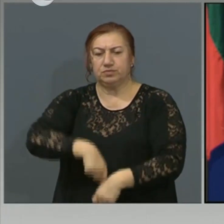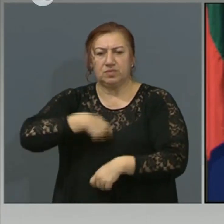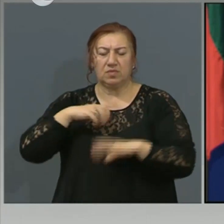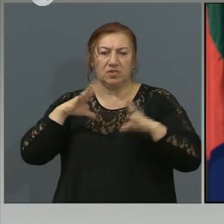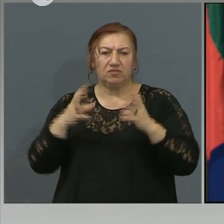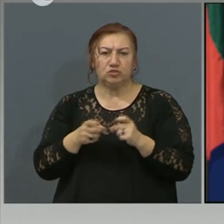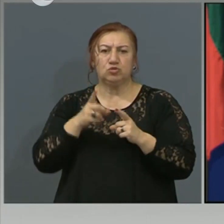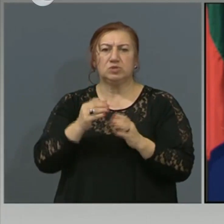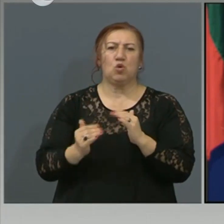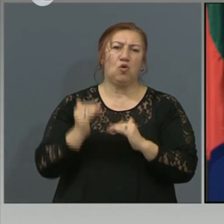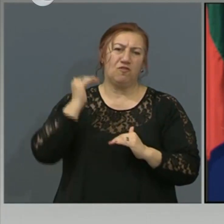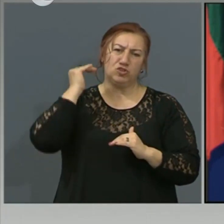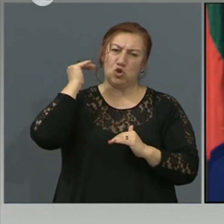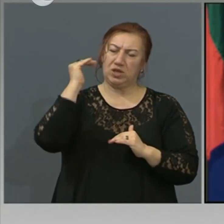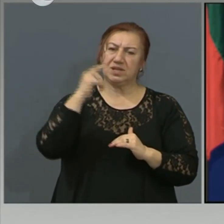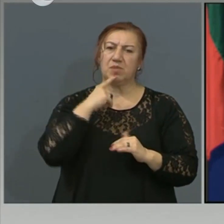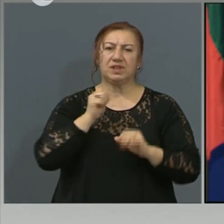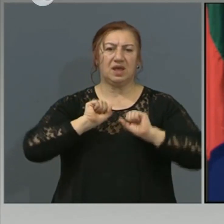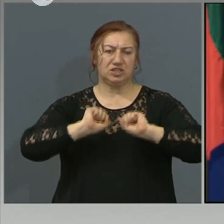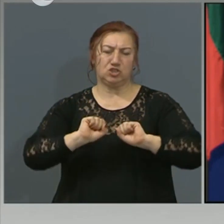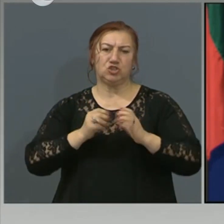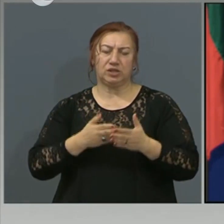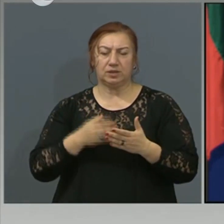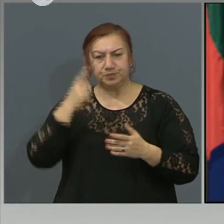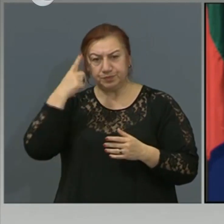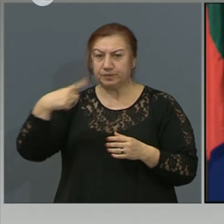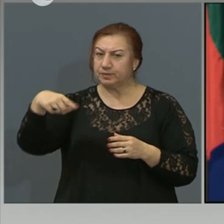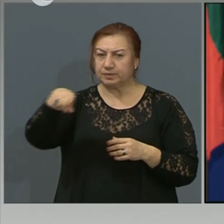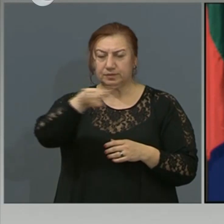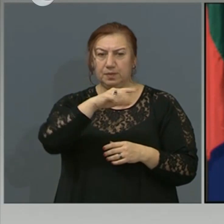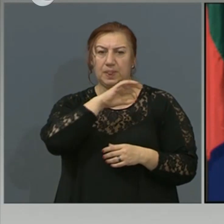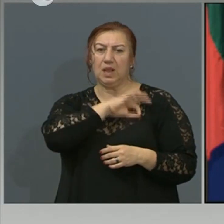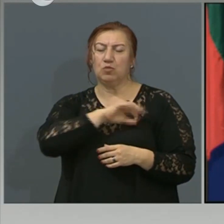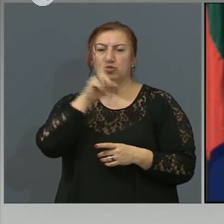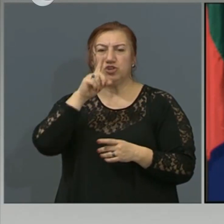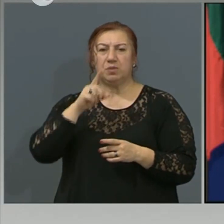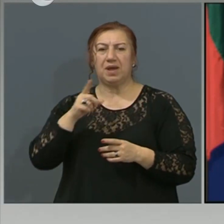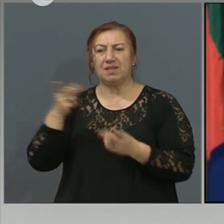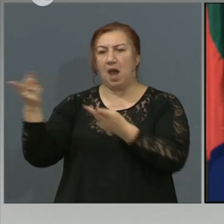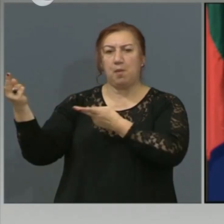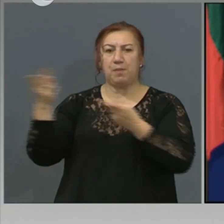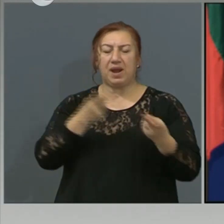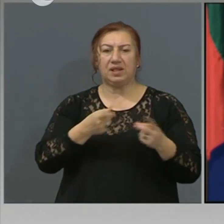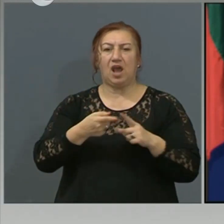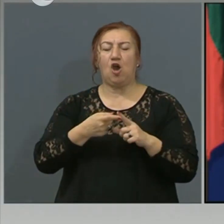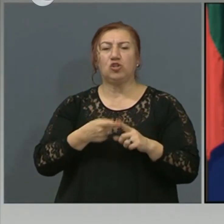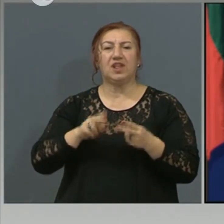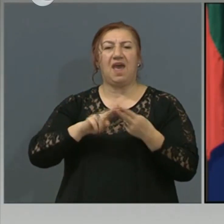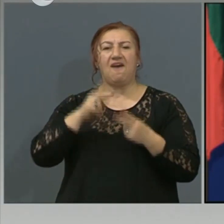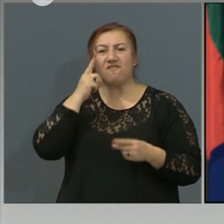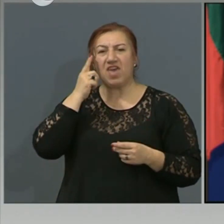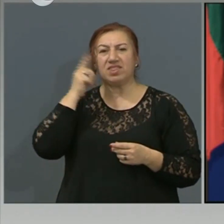много висока степен на защита. Знаете, че получихме една пратка от Виетнам, която се оказа негодна.